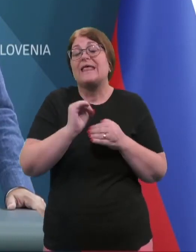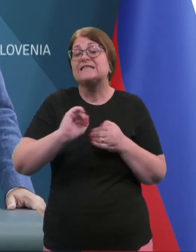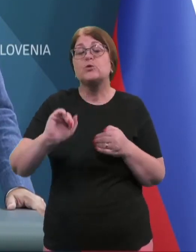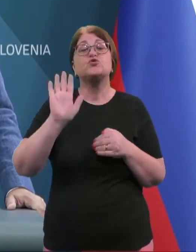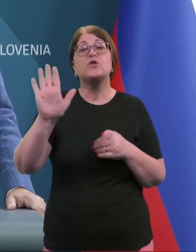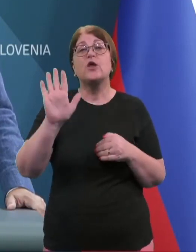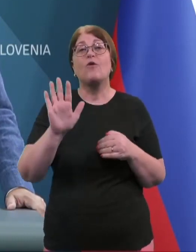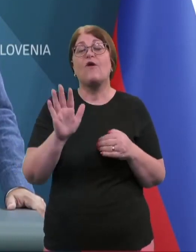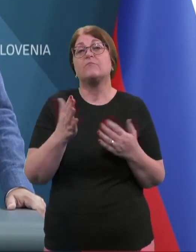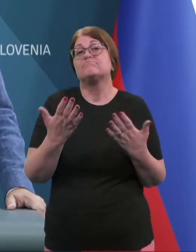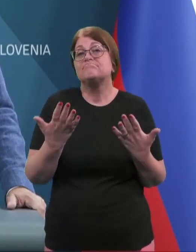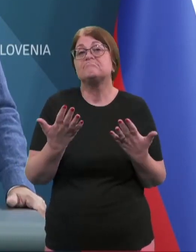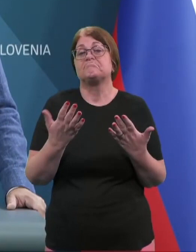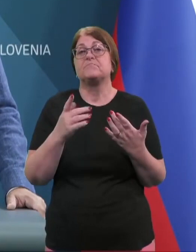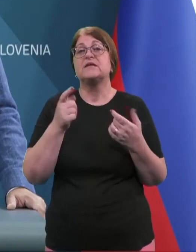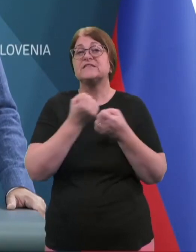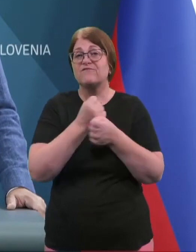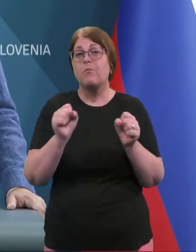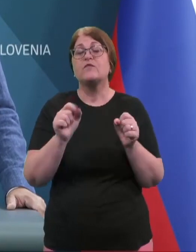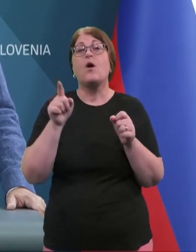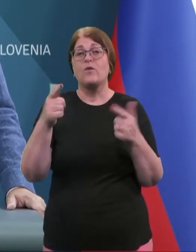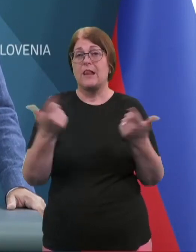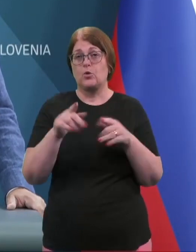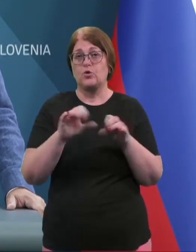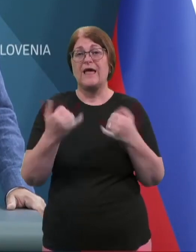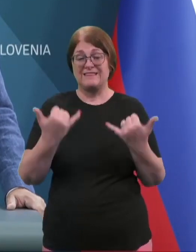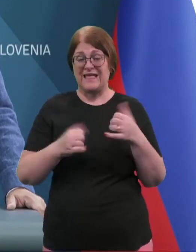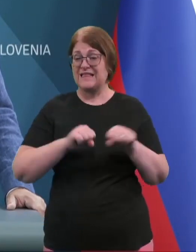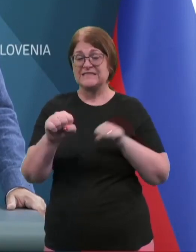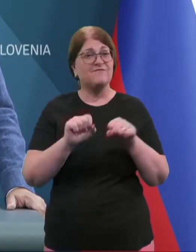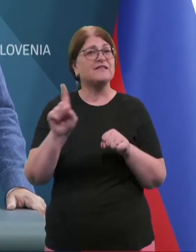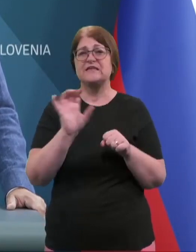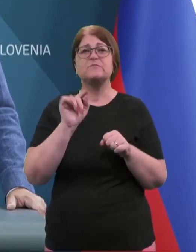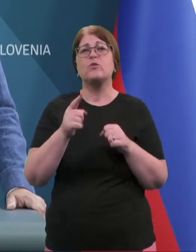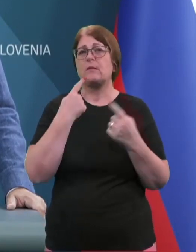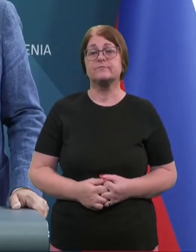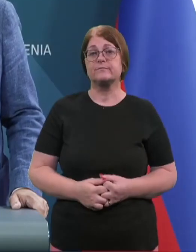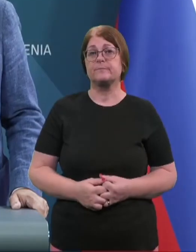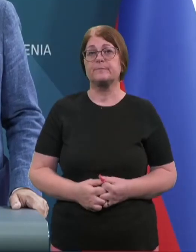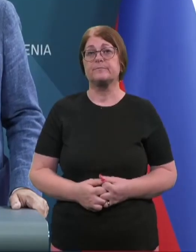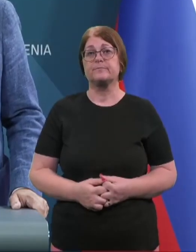pristojnost in gerenca in danes na vladi in niti na koalicijo tem nismo razpravljali.